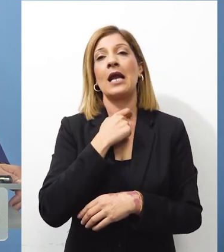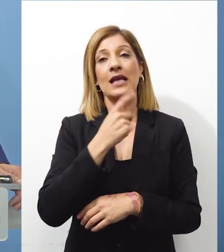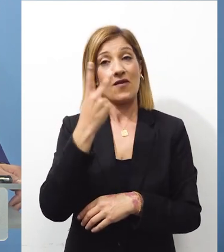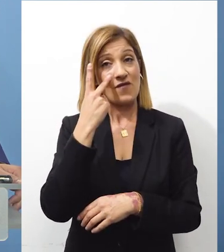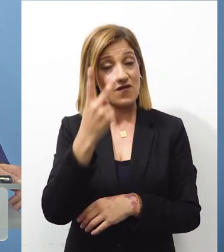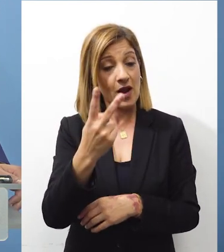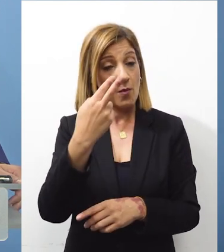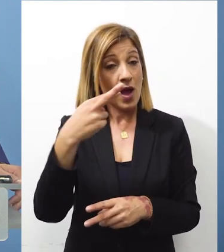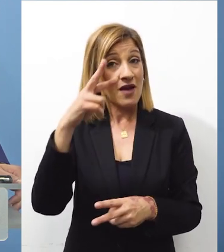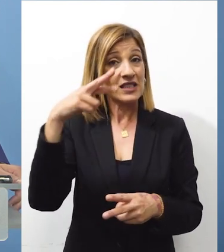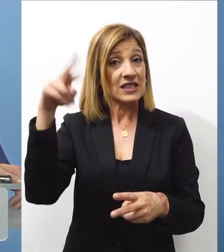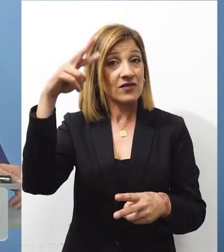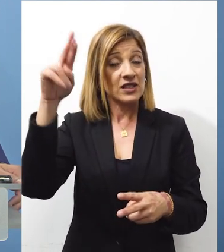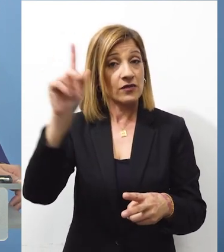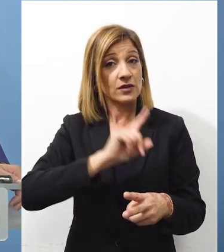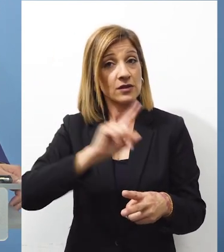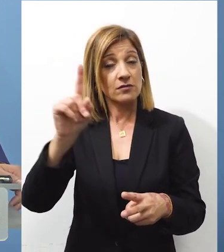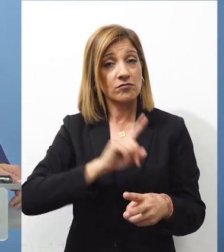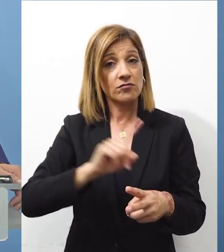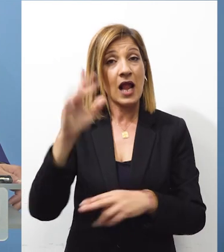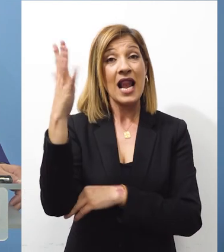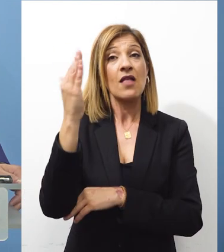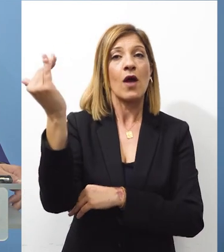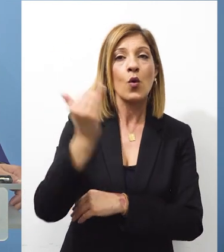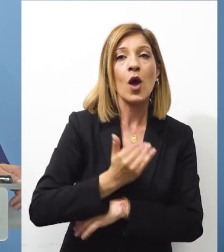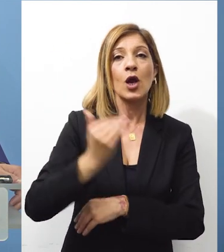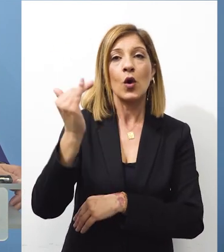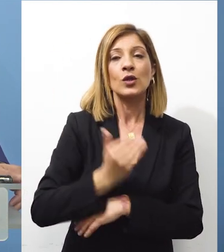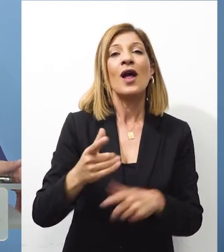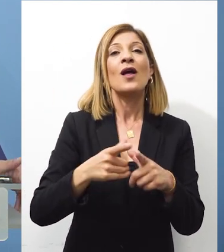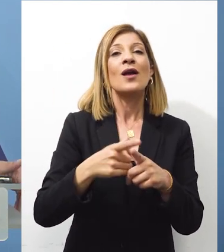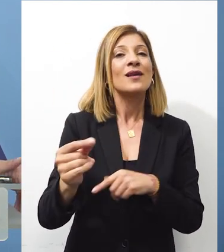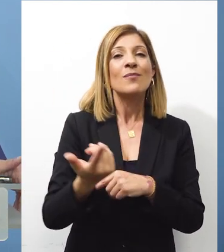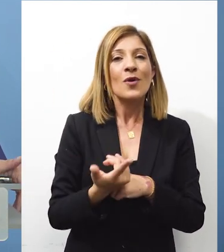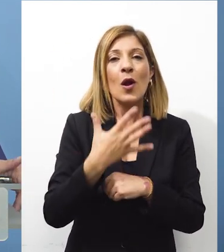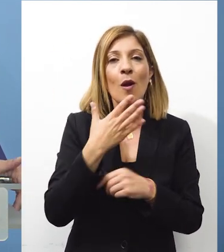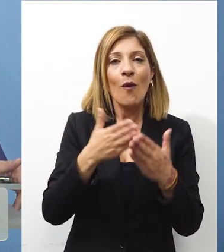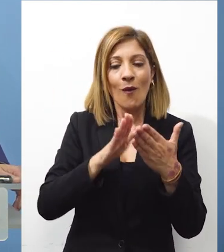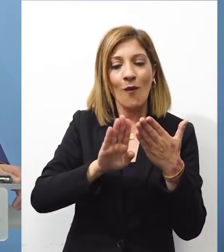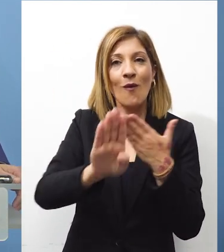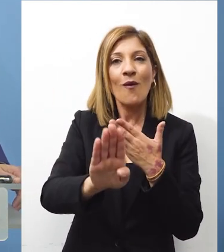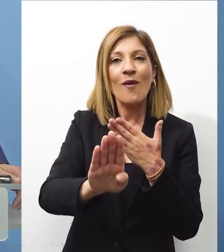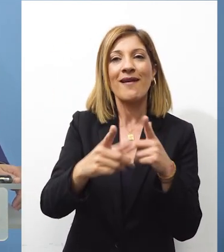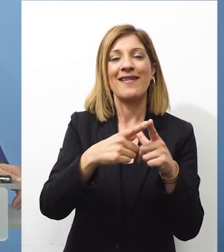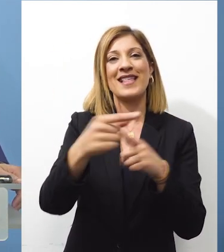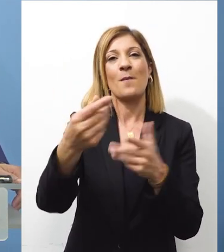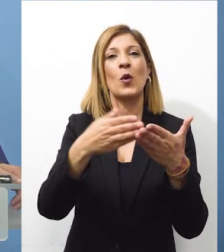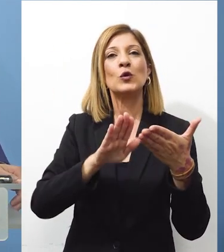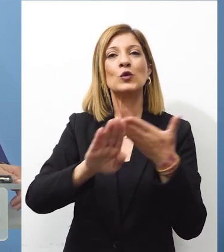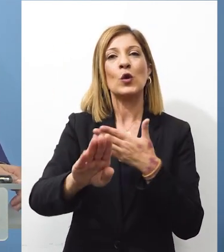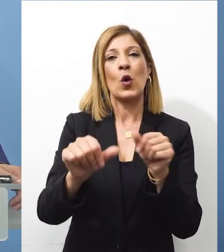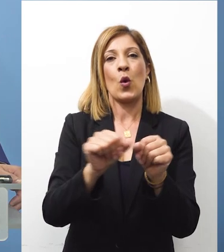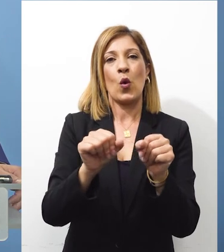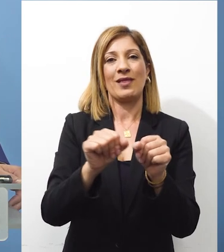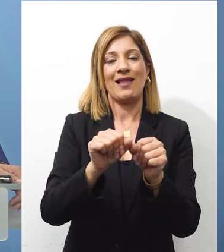αυξημένες μεταναστευτικές ροές από τον Λίβανο για τον απλούστατο λόγο ότι η Κύπρος γυτνιάζει γεωγραφικά μαζί με τον Λίβανο. Είναι για αυτόν τον λόγο που